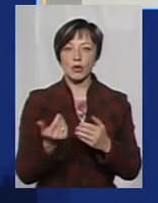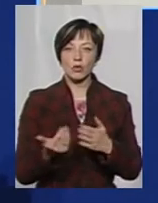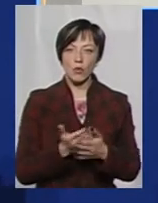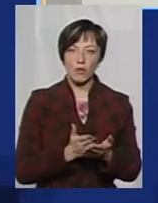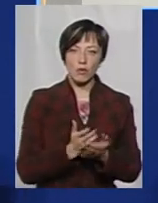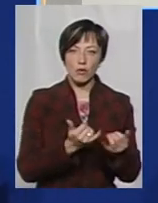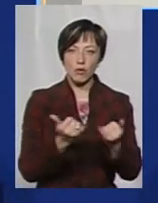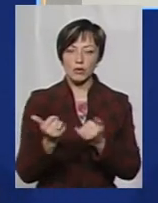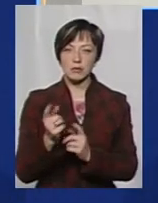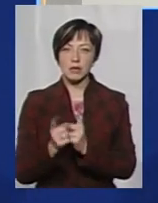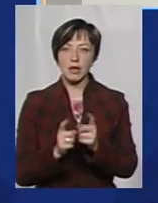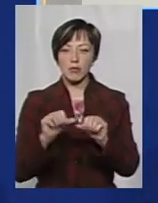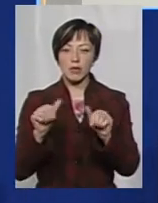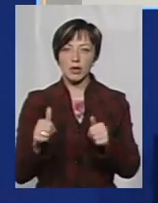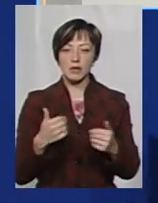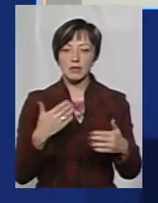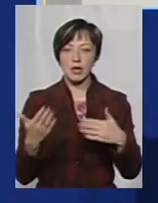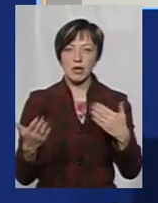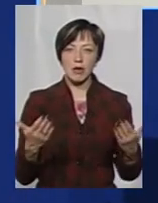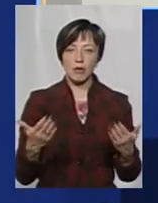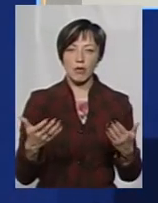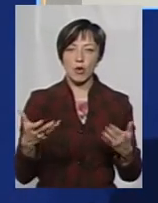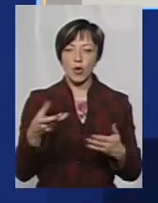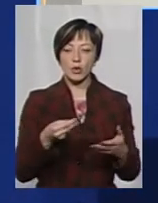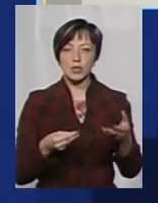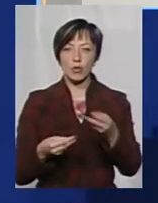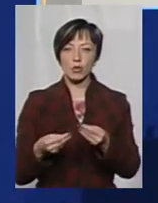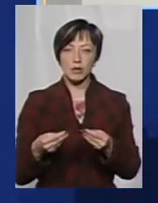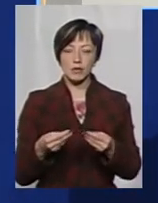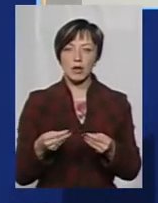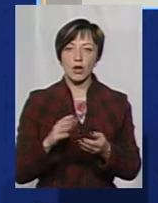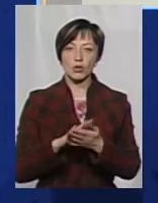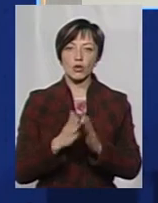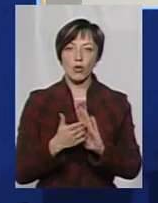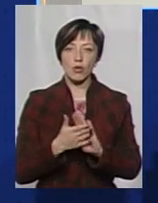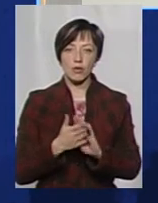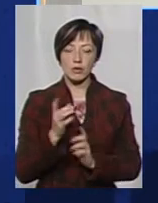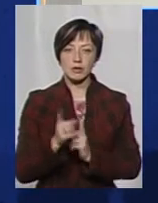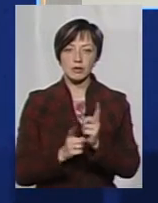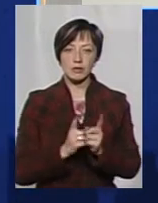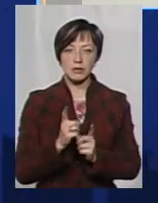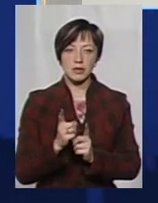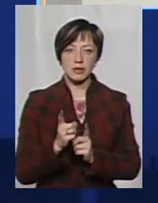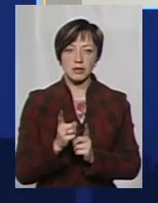послуги, міняється модель взаємозрозрахунків, міняється нові договірні... не міняється, а